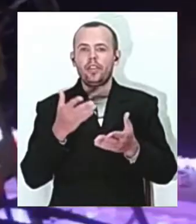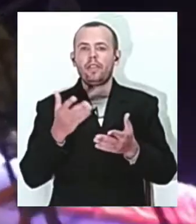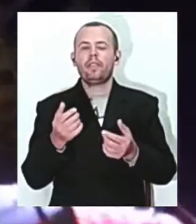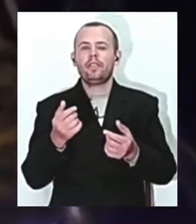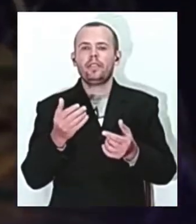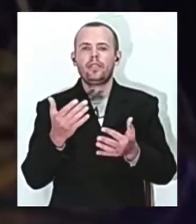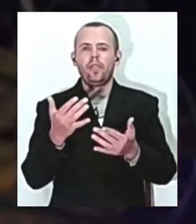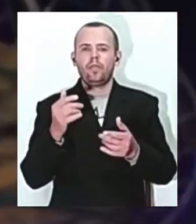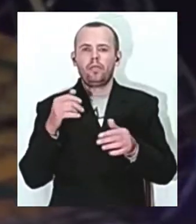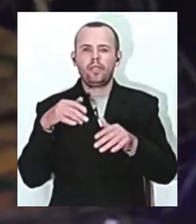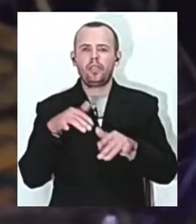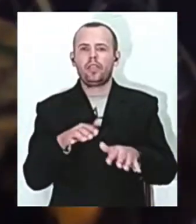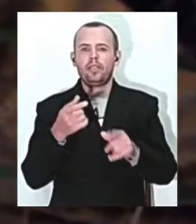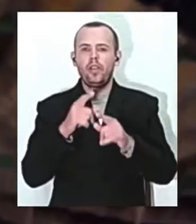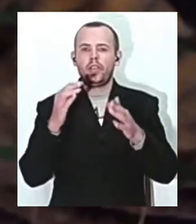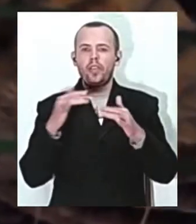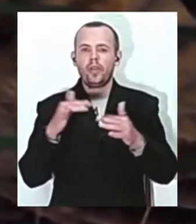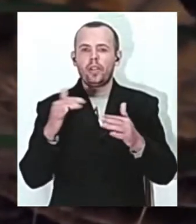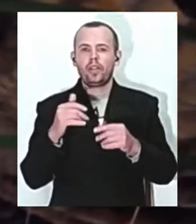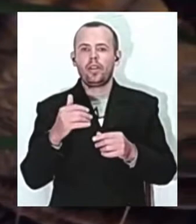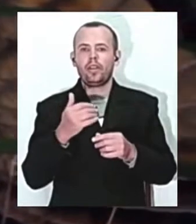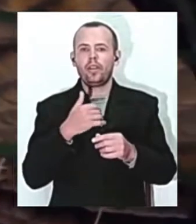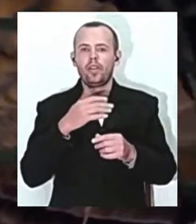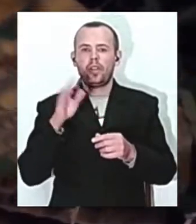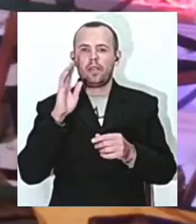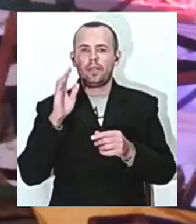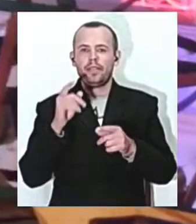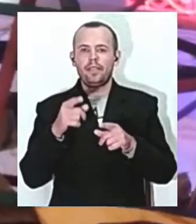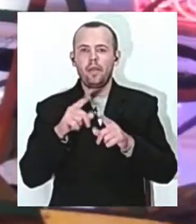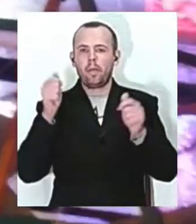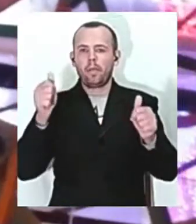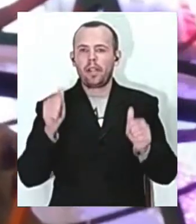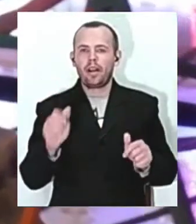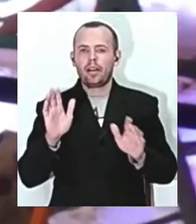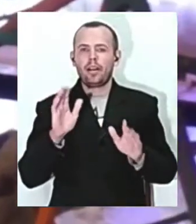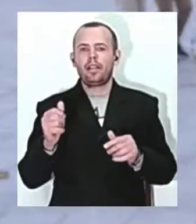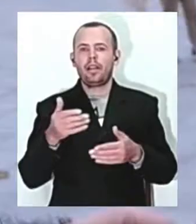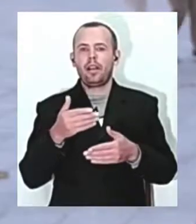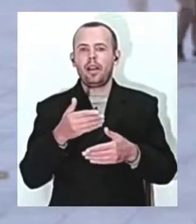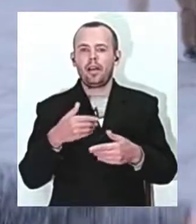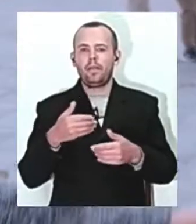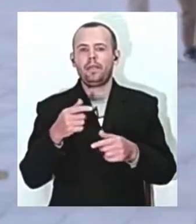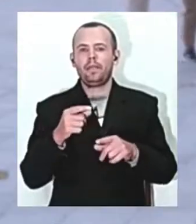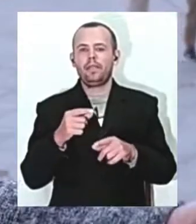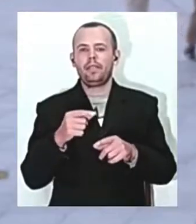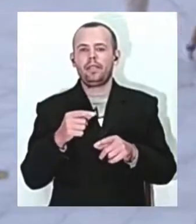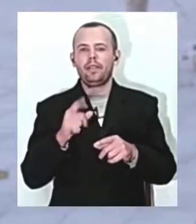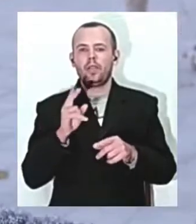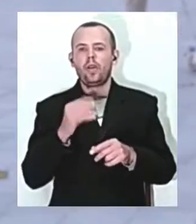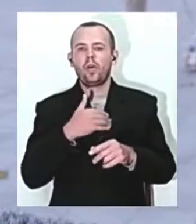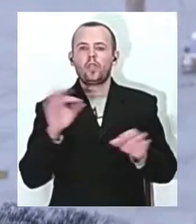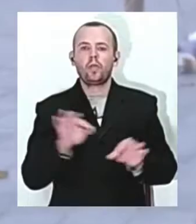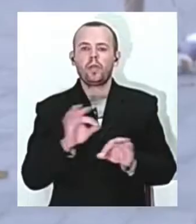йолки. Почали хлопці залізати, вішати плакати. А ми смішні, там включили, хтось включив музику. І ми смішні